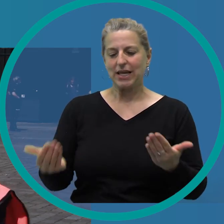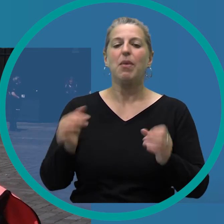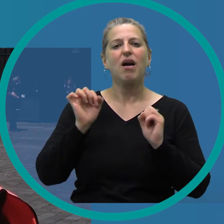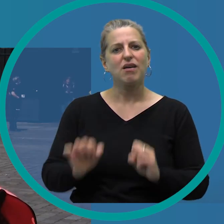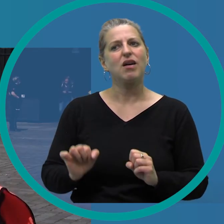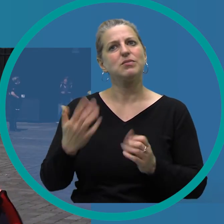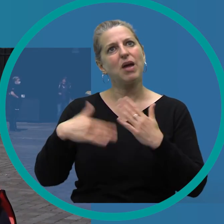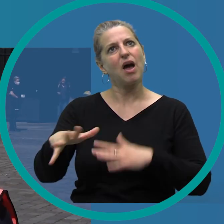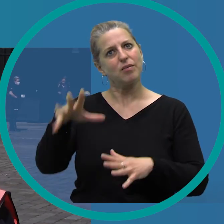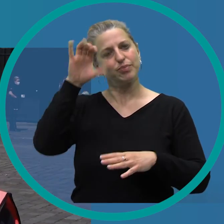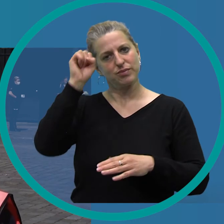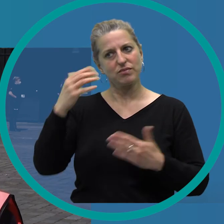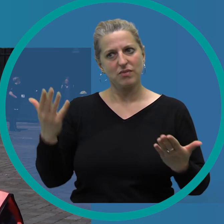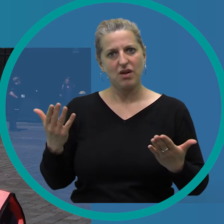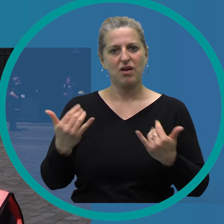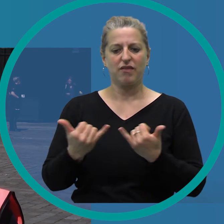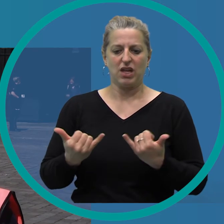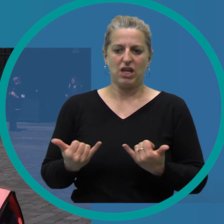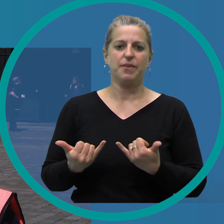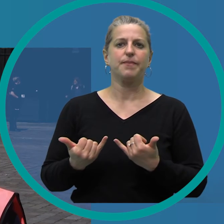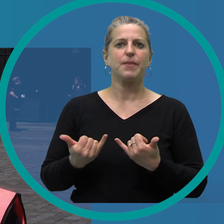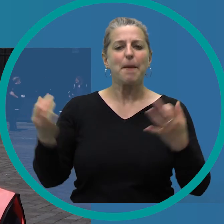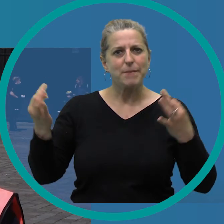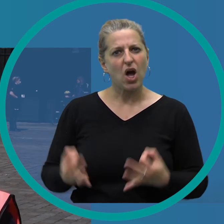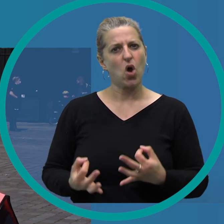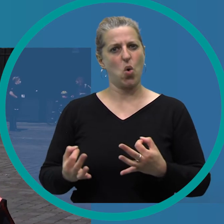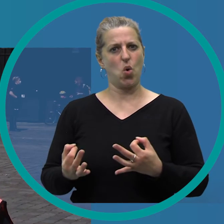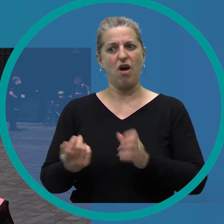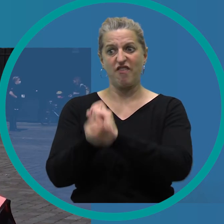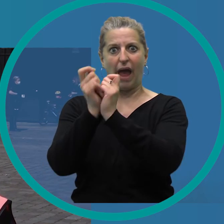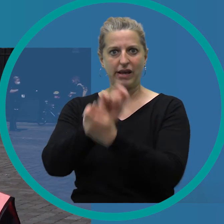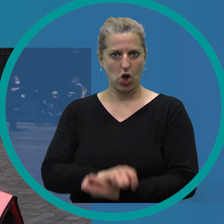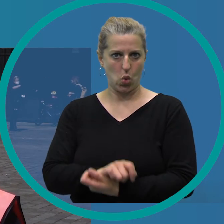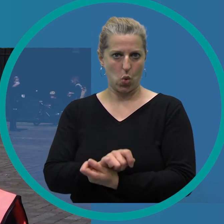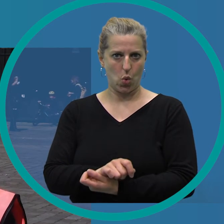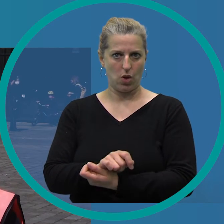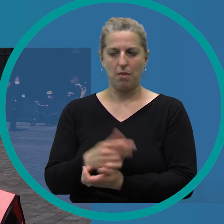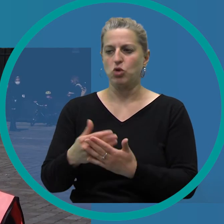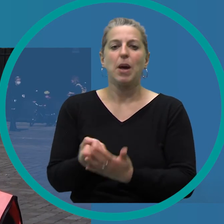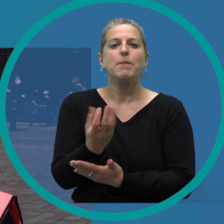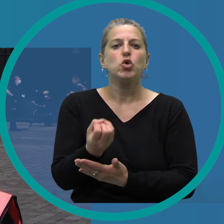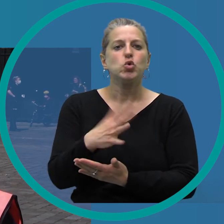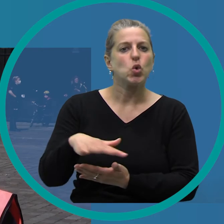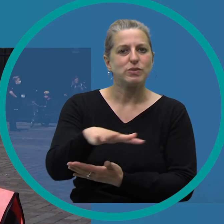vielleicht die Erkenntnis daraus ziehen, dass es unbedingt eine Veränderung in den